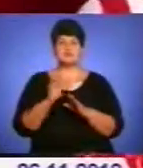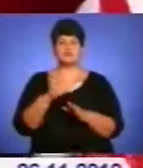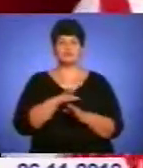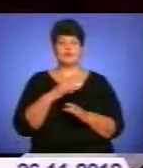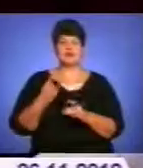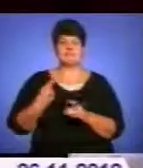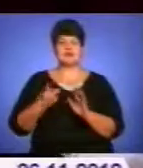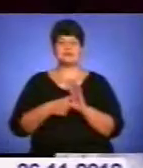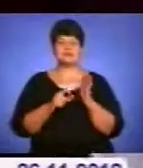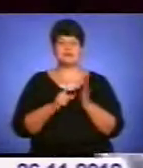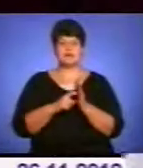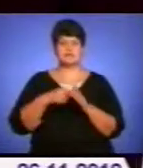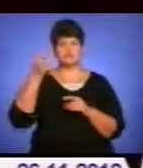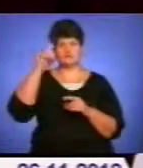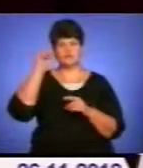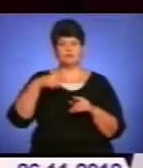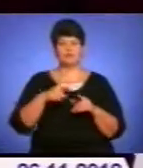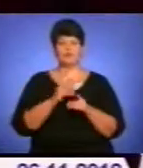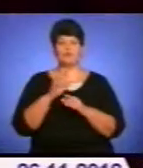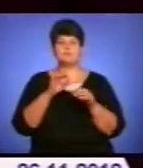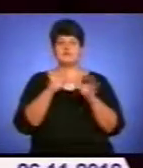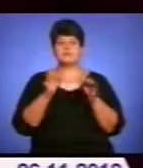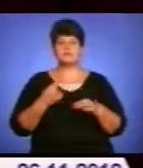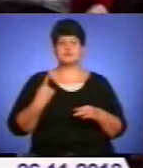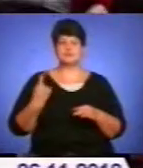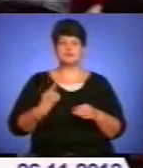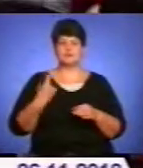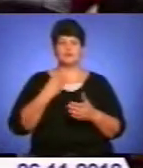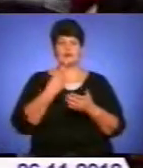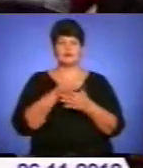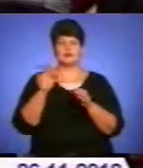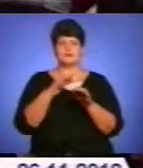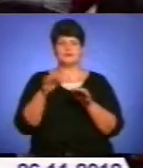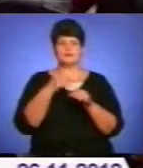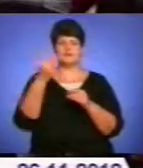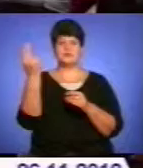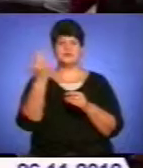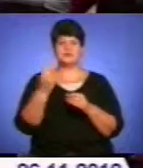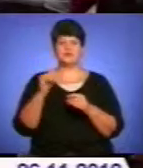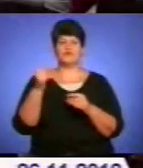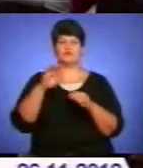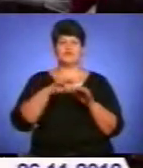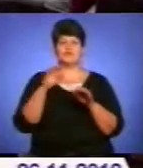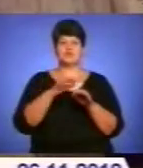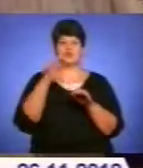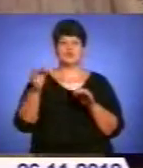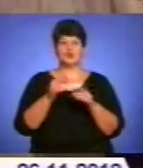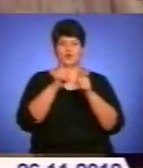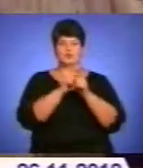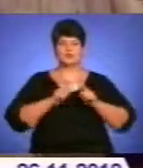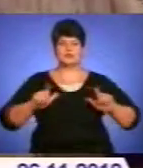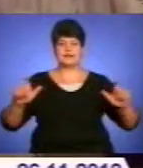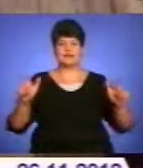майстер-класи юних умівців. Вони продемонстрували малюнки, картини з бісеру, вишиті рушники, вироби з підручного матеріалу,